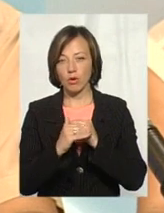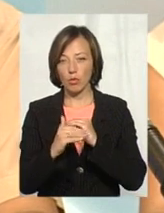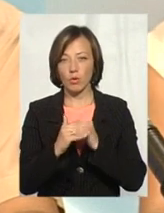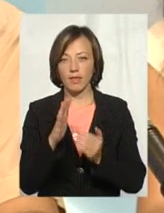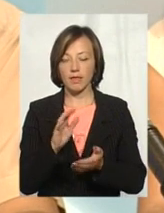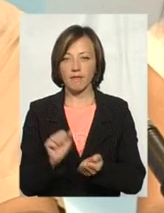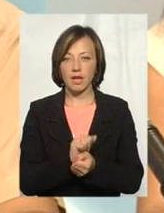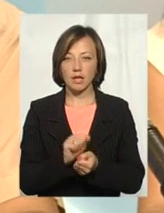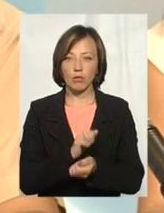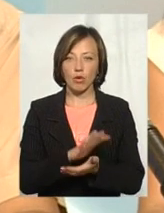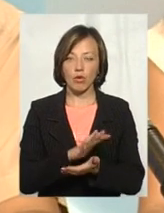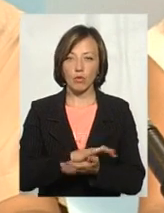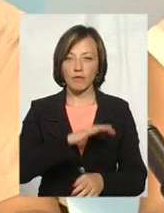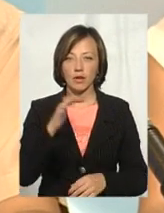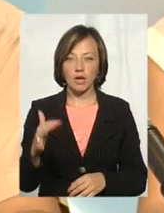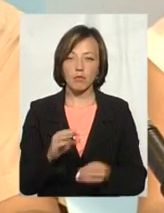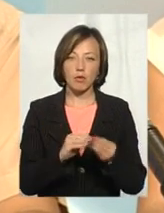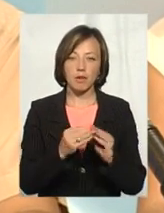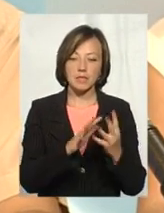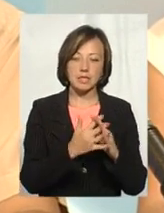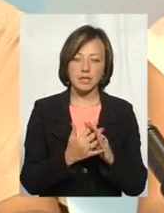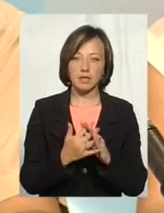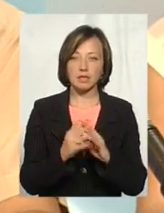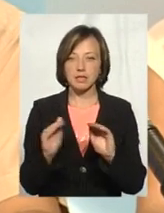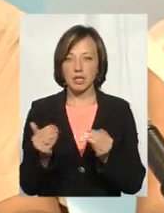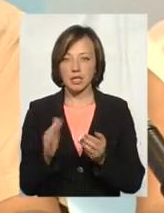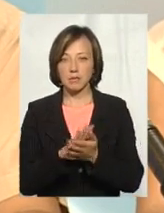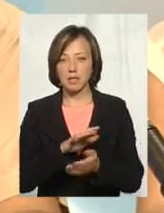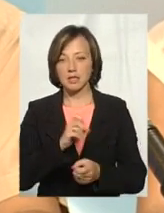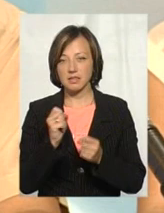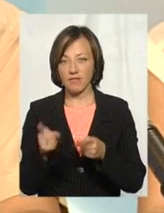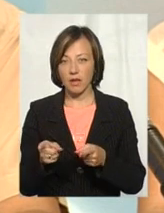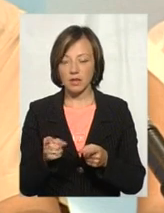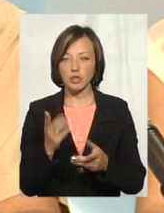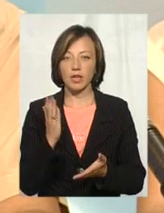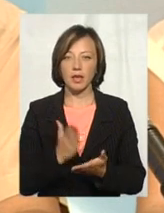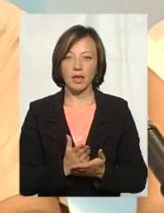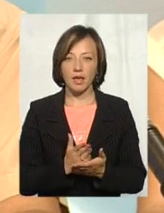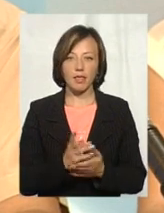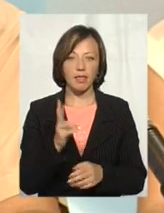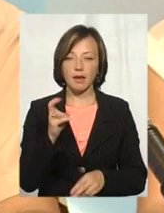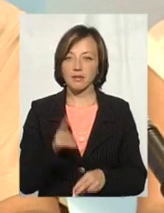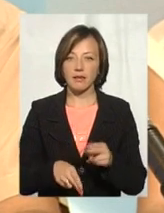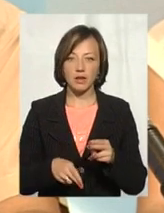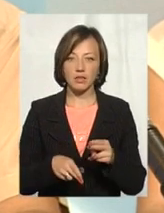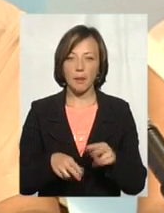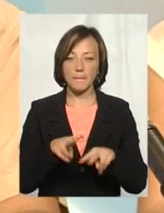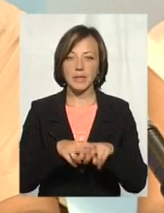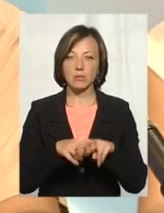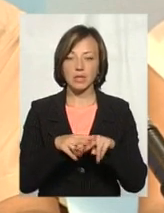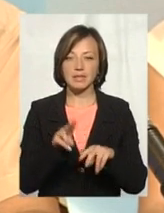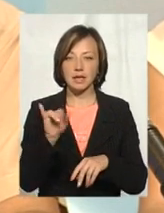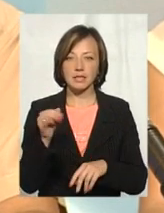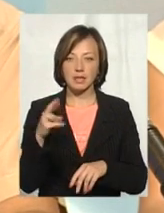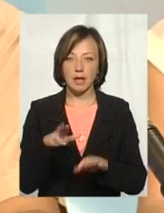побутових відходів. Проблемою сільських та селищних спіттєзвалищ твердих побутових відходів є незавершена паспортизація